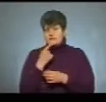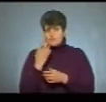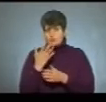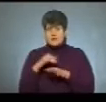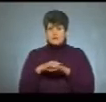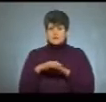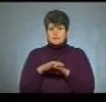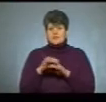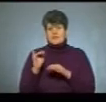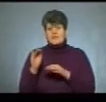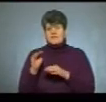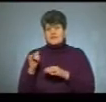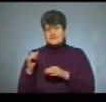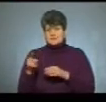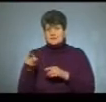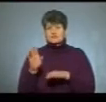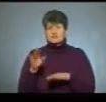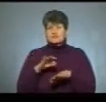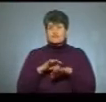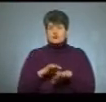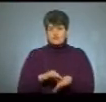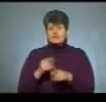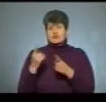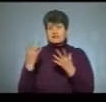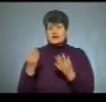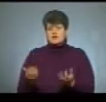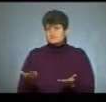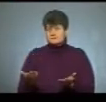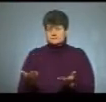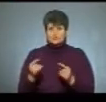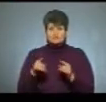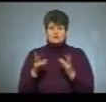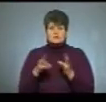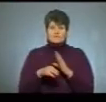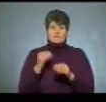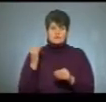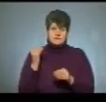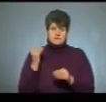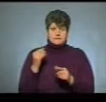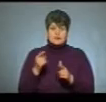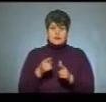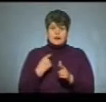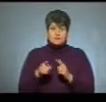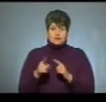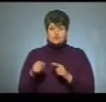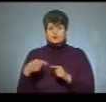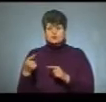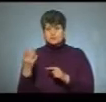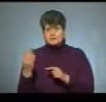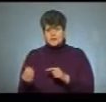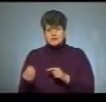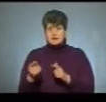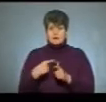на математику і фізику, так як вони будуть проводитися в один день. Тому можна вибрати або другий день, або перший день,